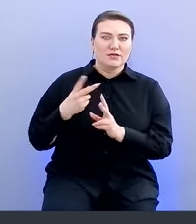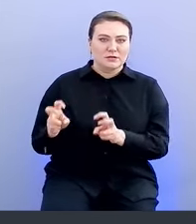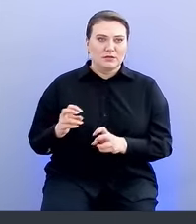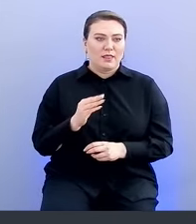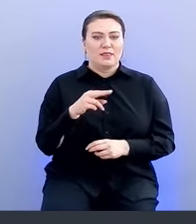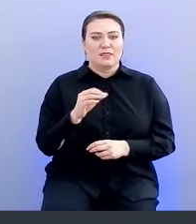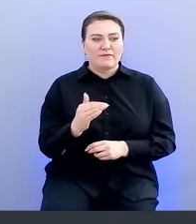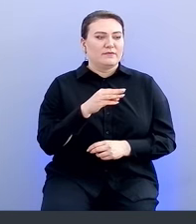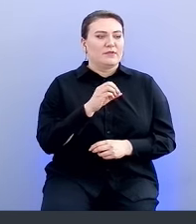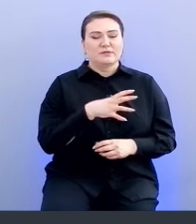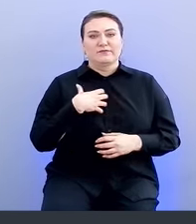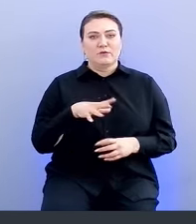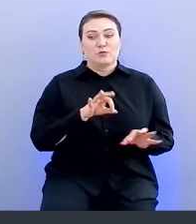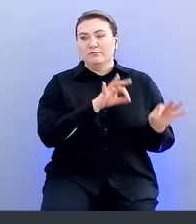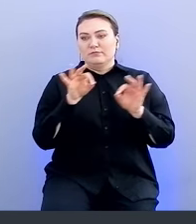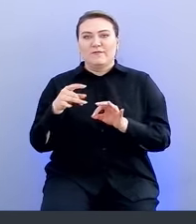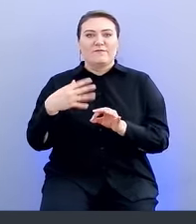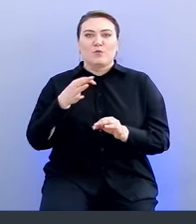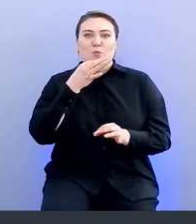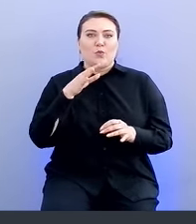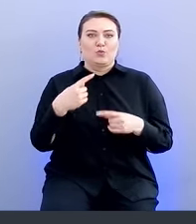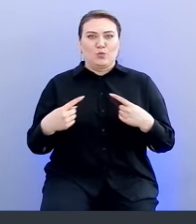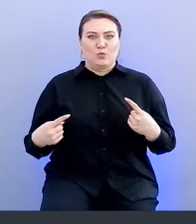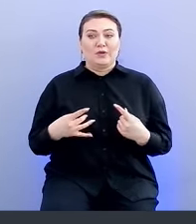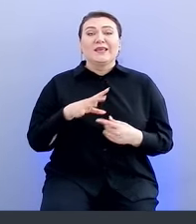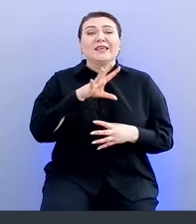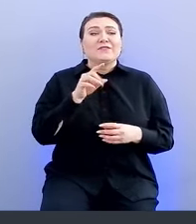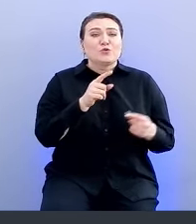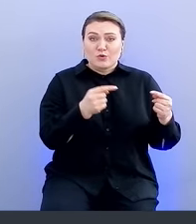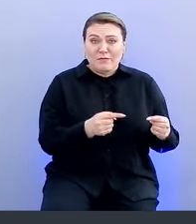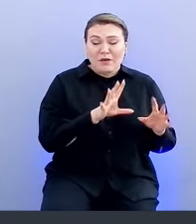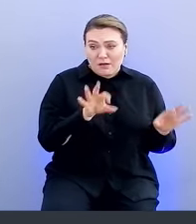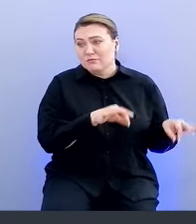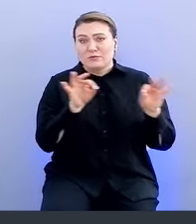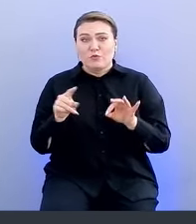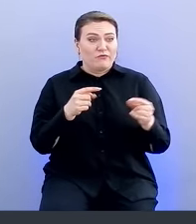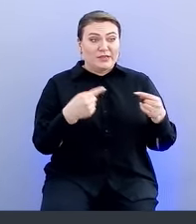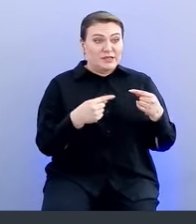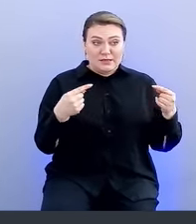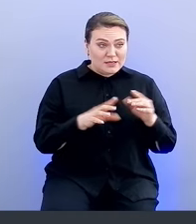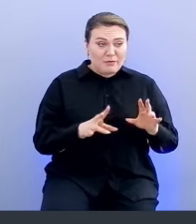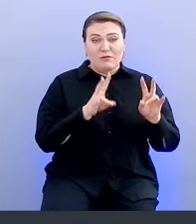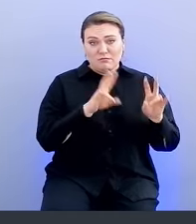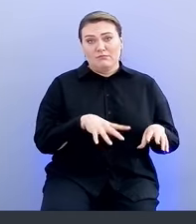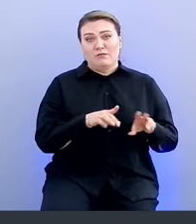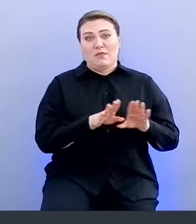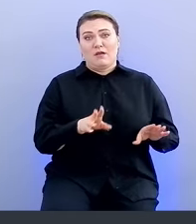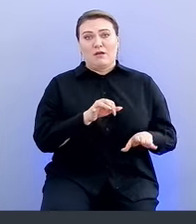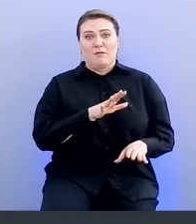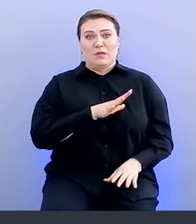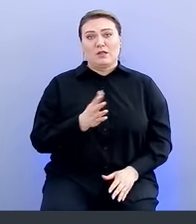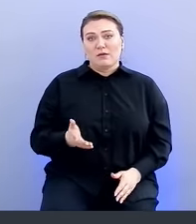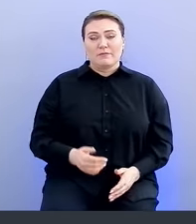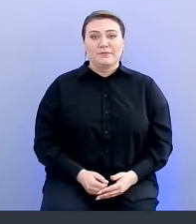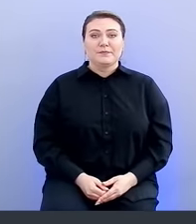там, дев, тест, неважно, перенести в любую другую. И перенесется все, что совпадает. Все, что не совпадает, оно, естественно, останется таким, как и было.